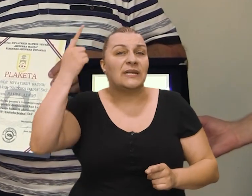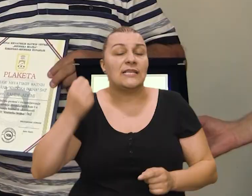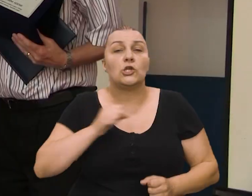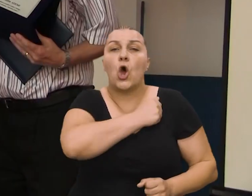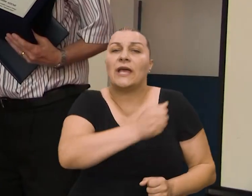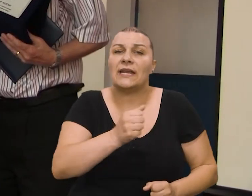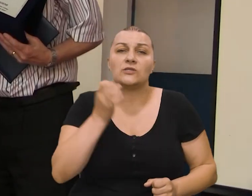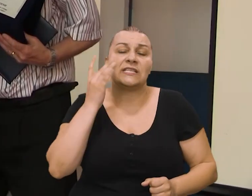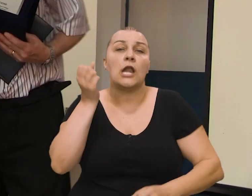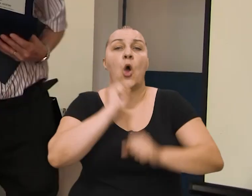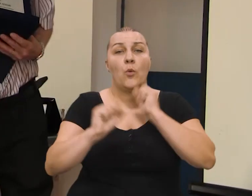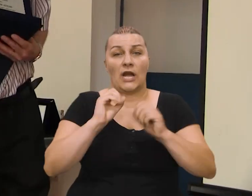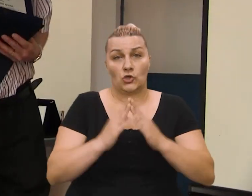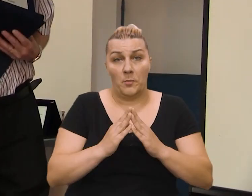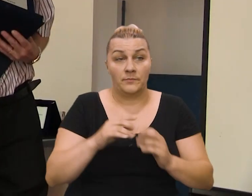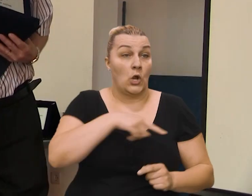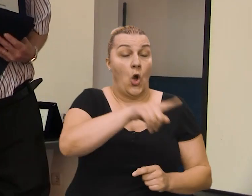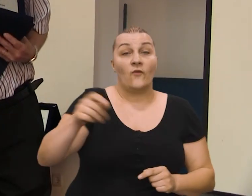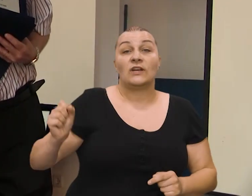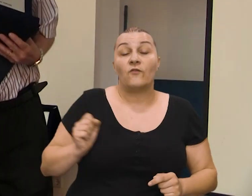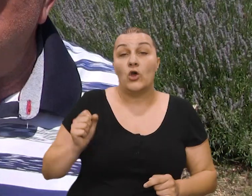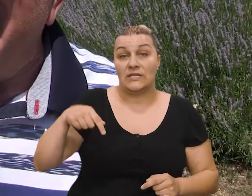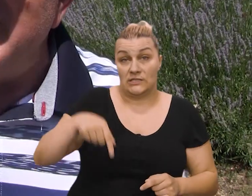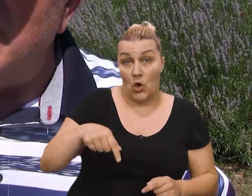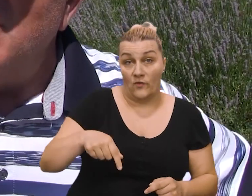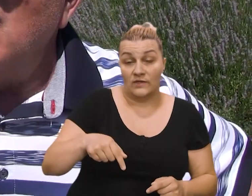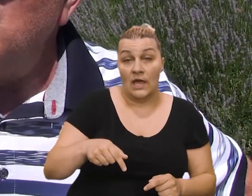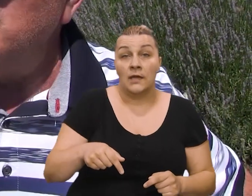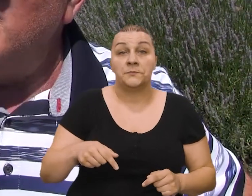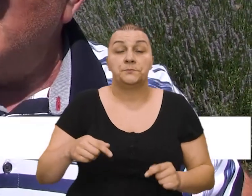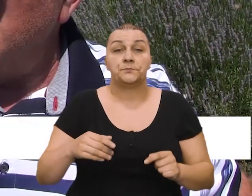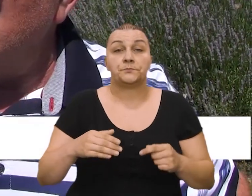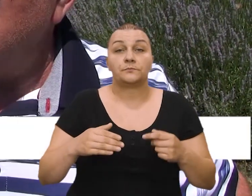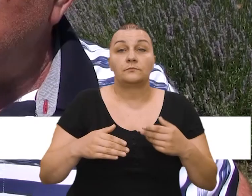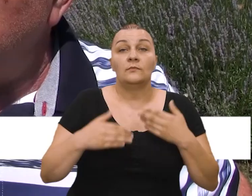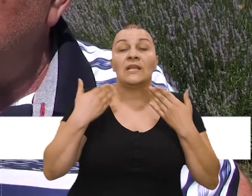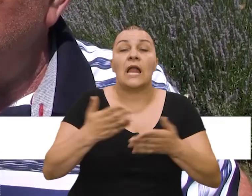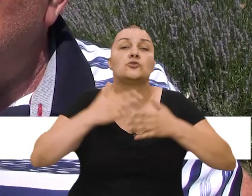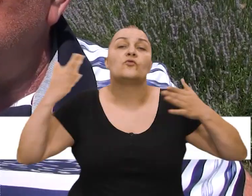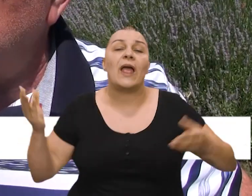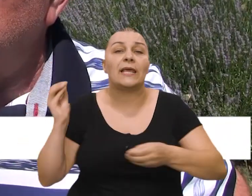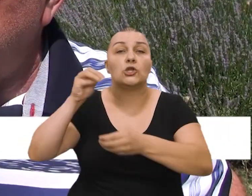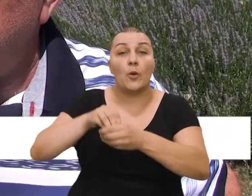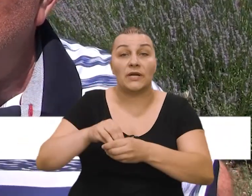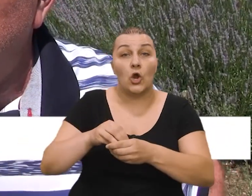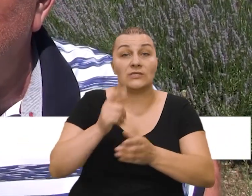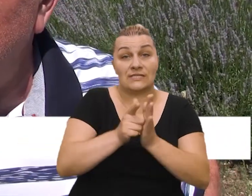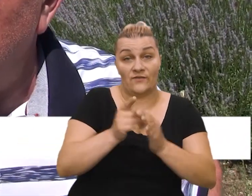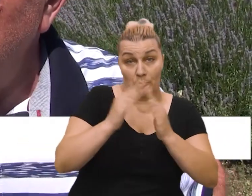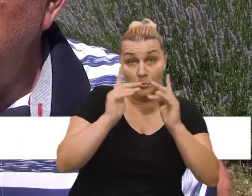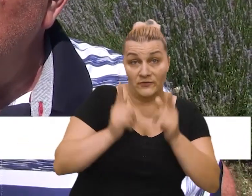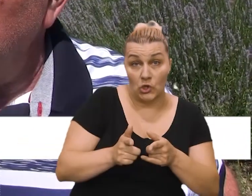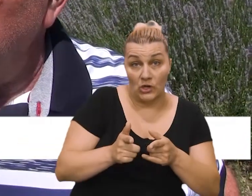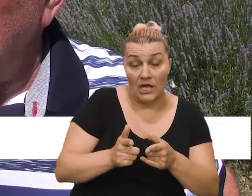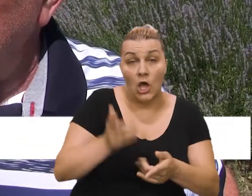ukratko prisjetio Hrvatski dana obrane domovine. Ovi vojnici ovdje su dali ogromne doprinosti u tijeku domovinskog